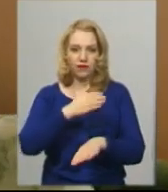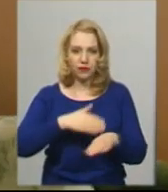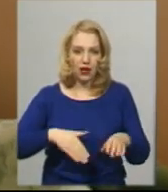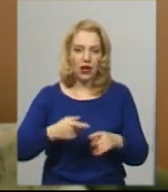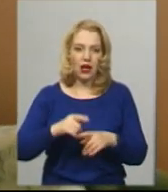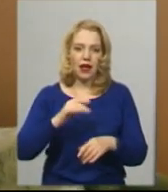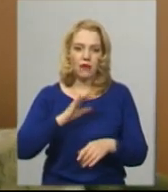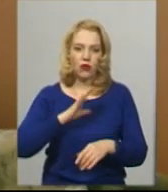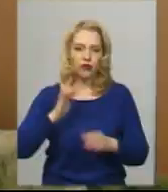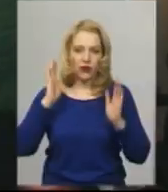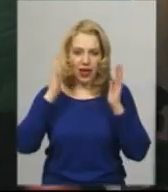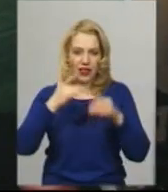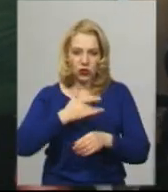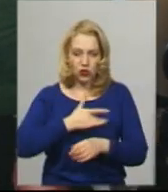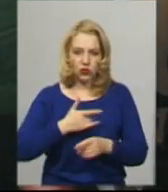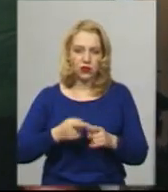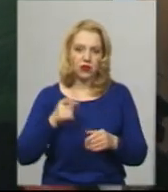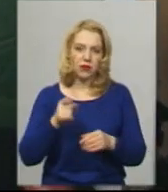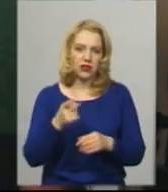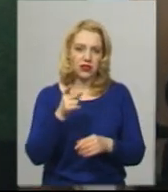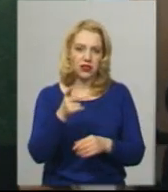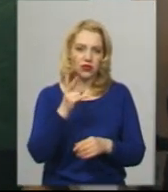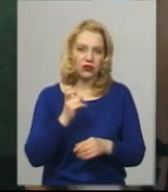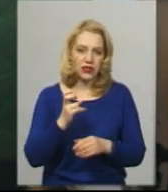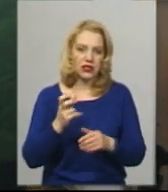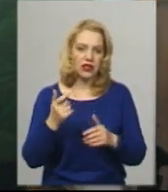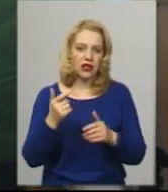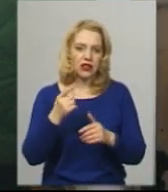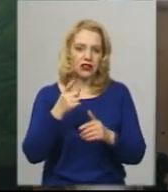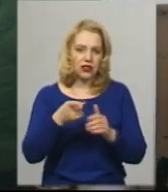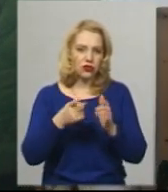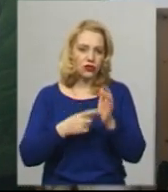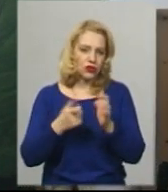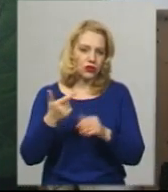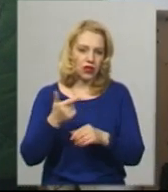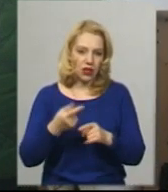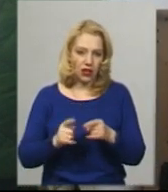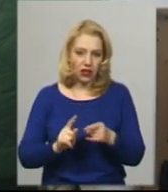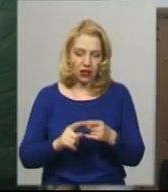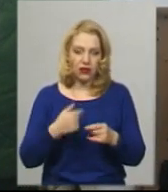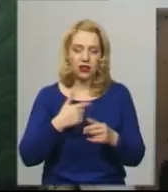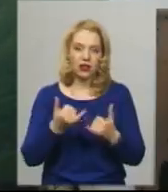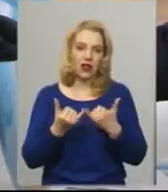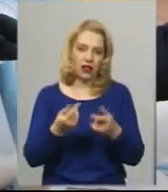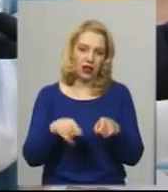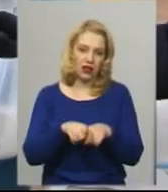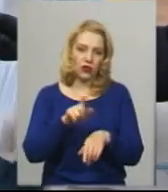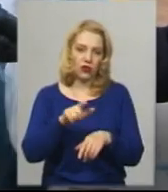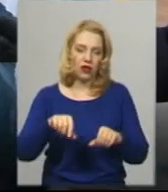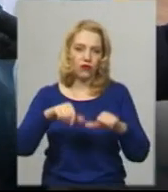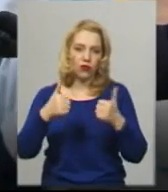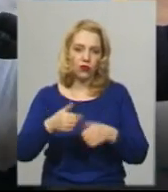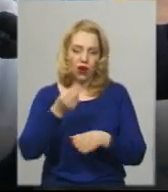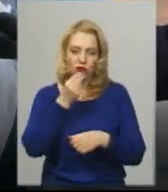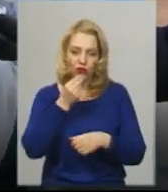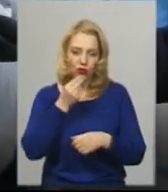отримує пенсію 2300 гривень. Для таких, як Дмитро Васильович, працівники міського терцентру соціального обслуговування формують харчові набори. Фасуємо